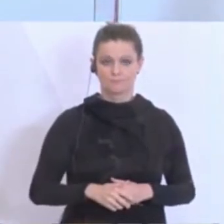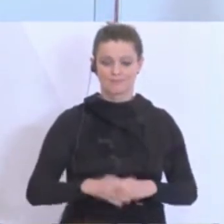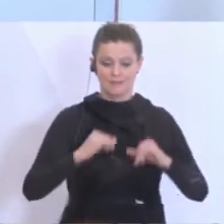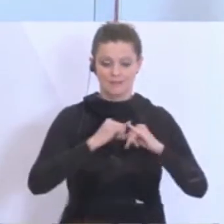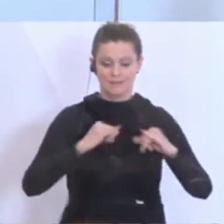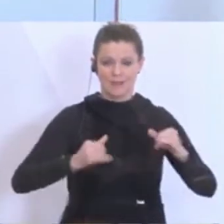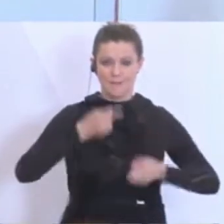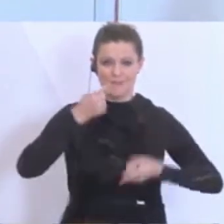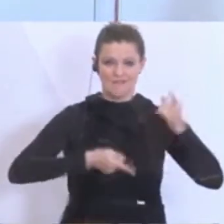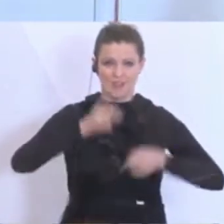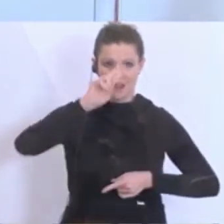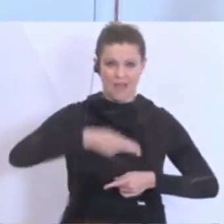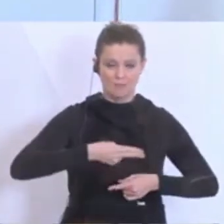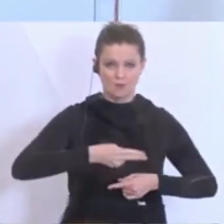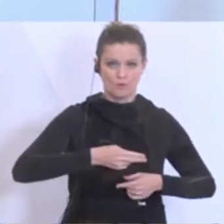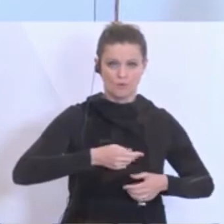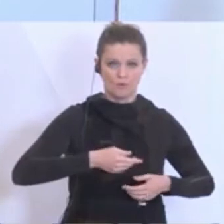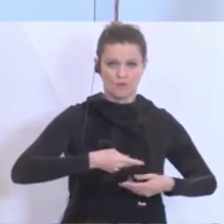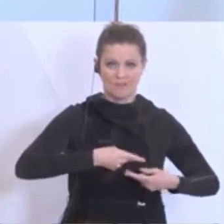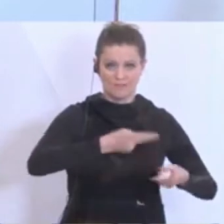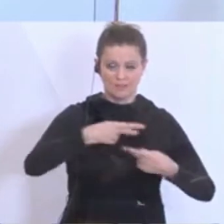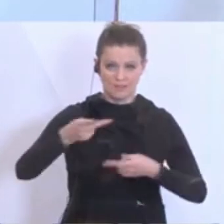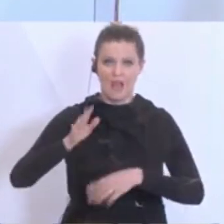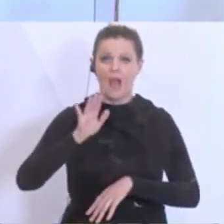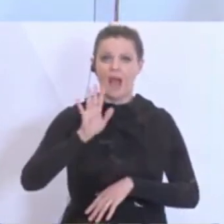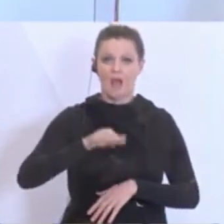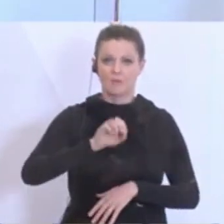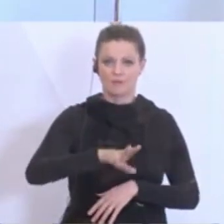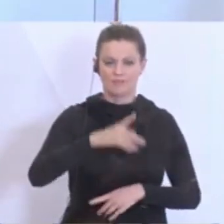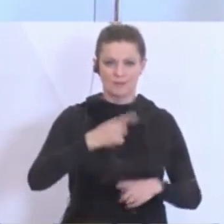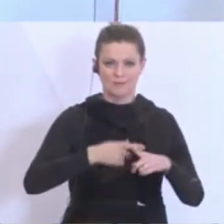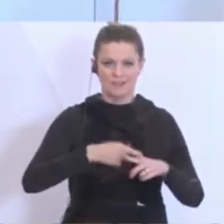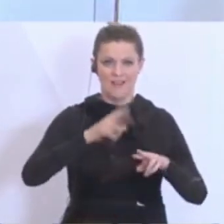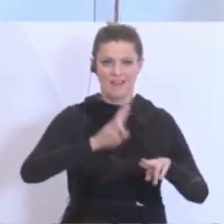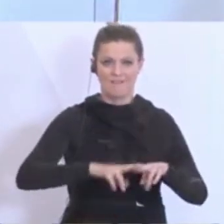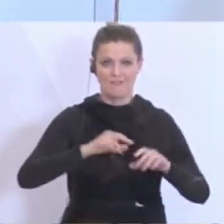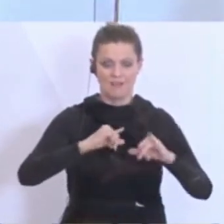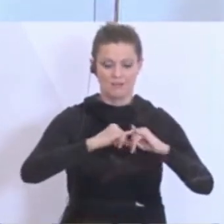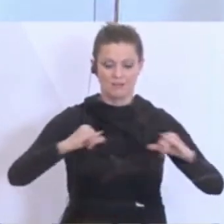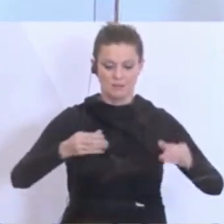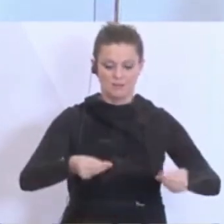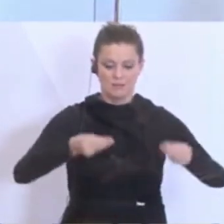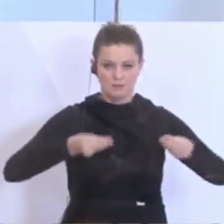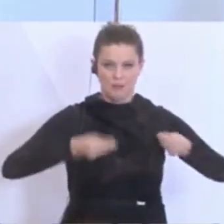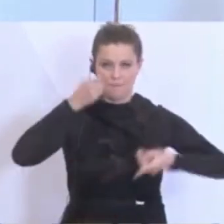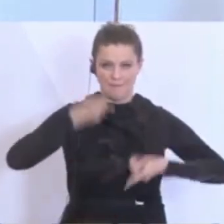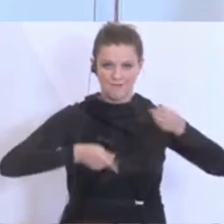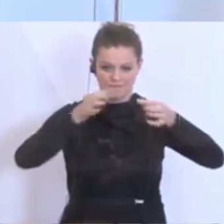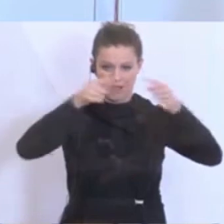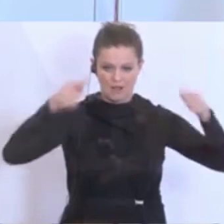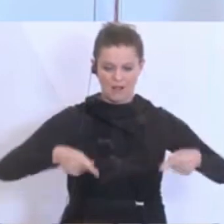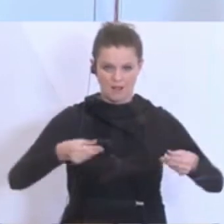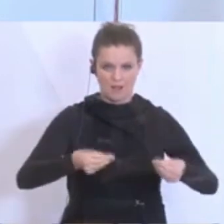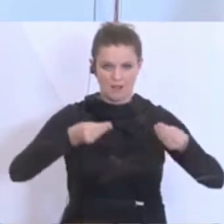erfolgt ab dem 15. April. Erst wenn man einen solchen Befehl erhält, muss man auch